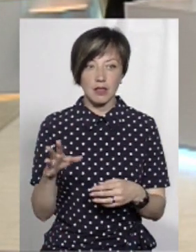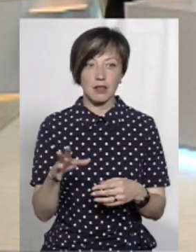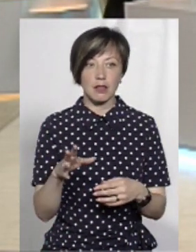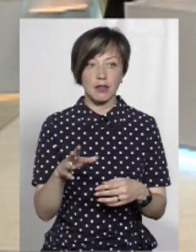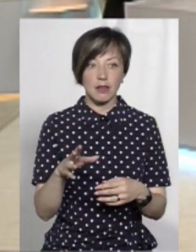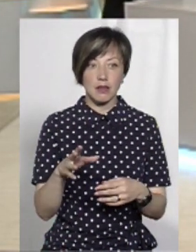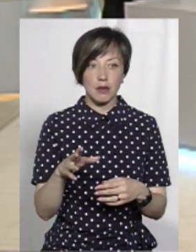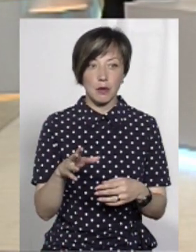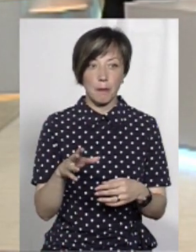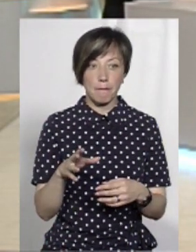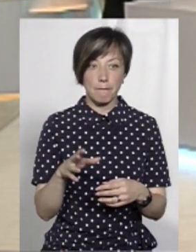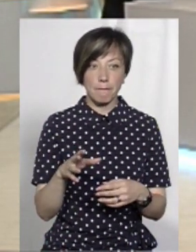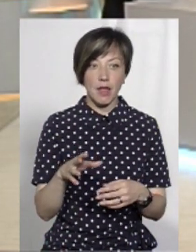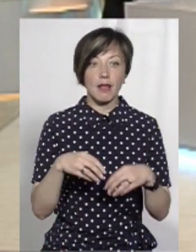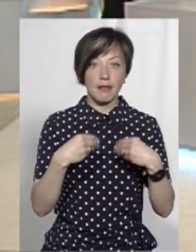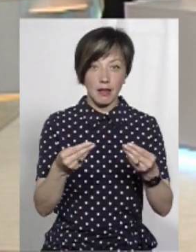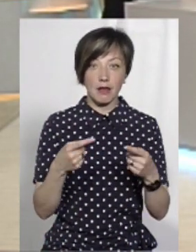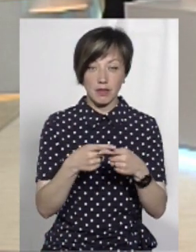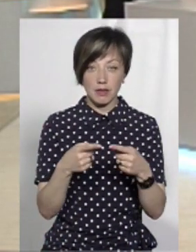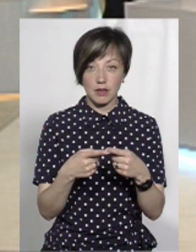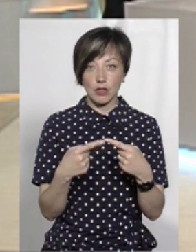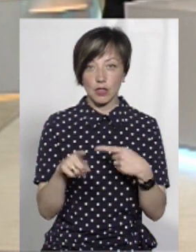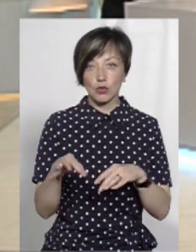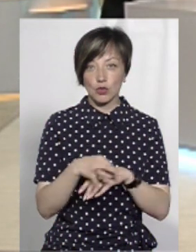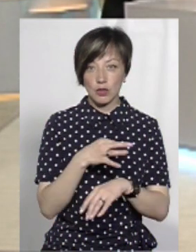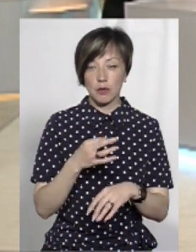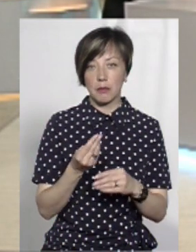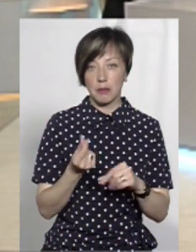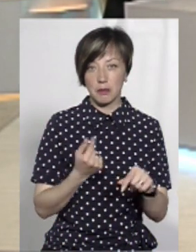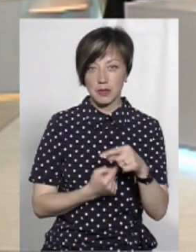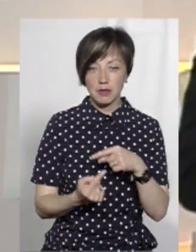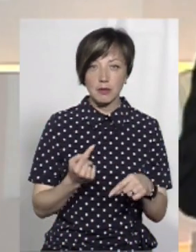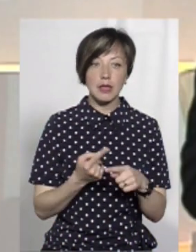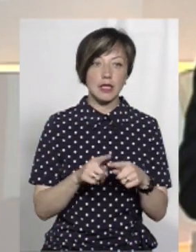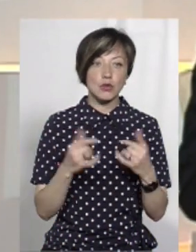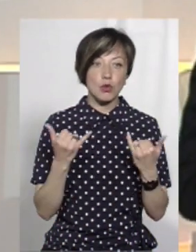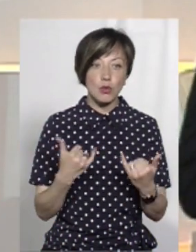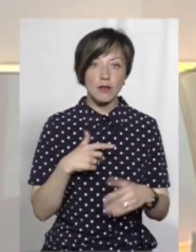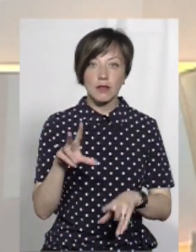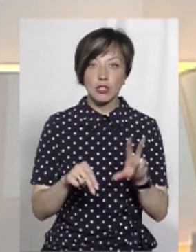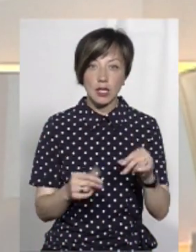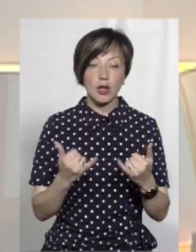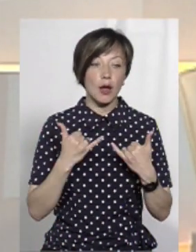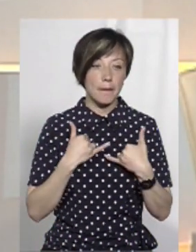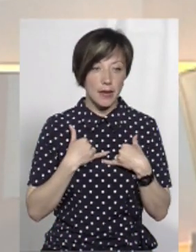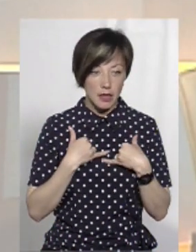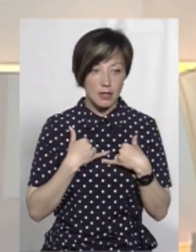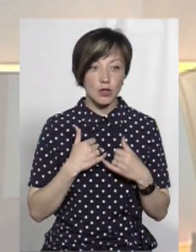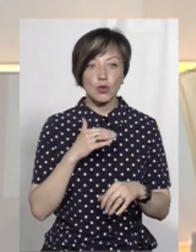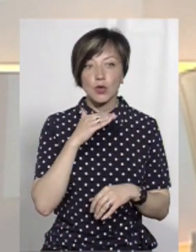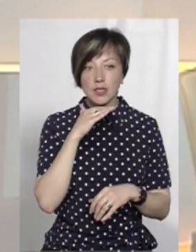винаймаємо іншим людям і так далі. Цим займається дружина, вона приватний підприємець. І сьогодні я рахую, що для мене